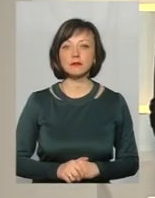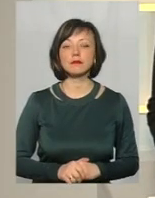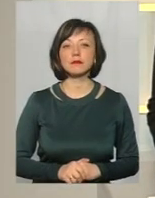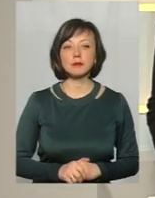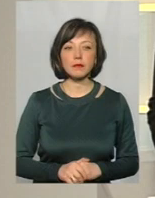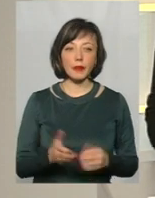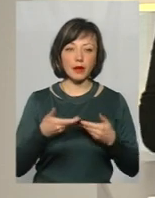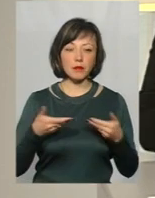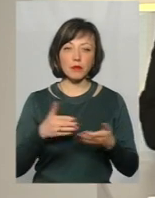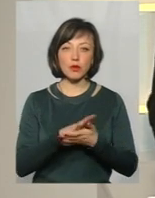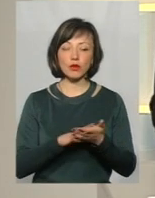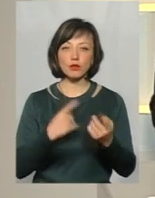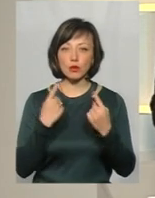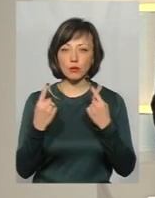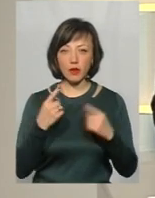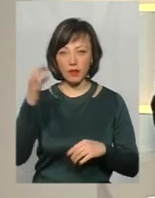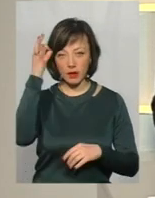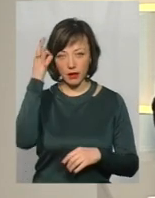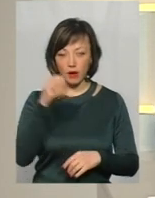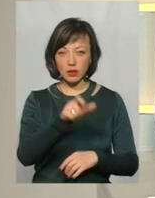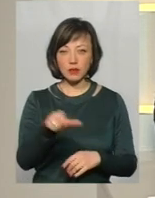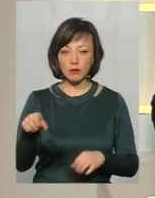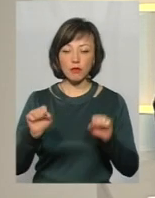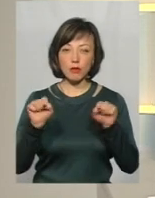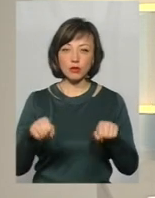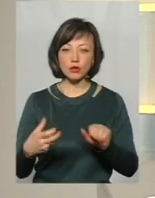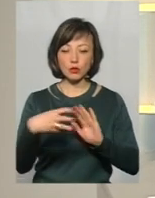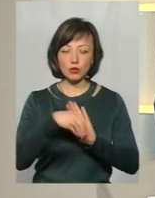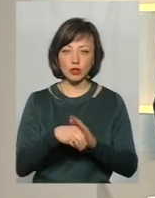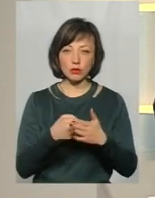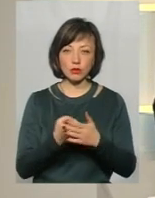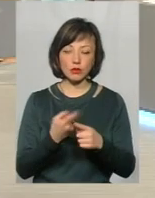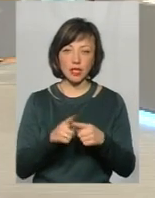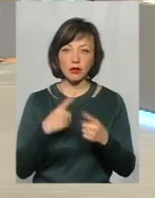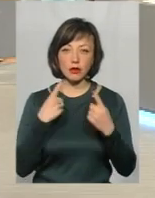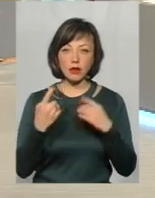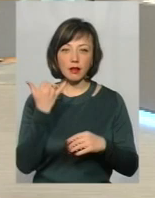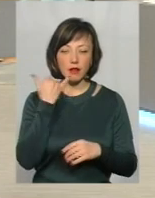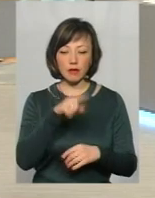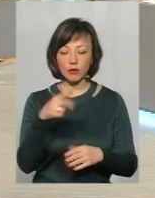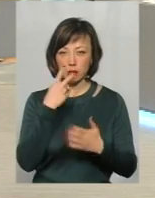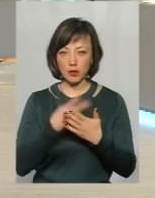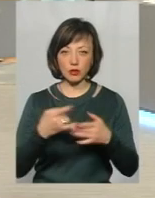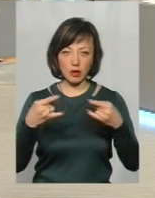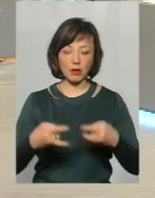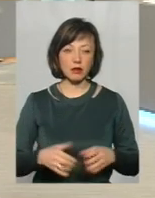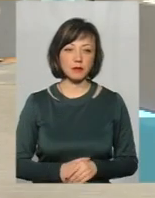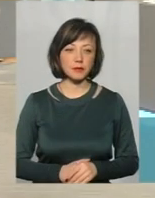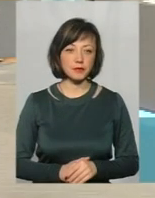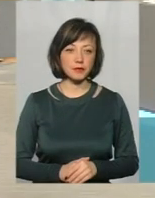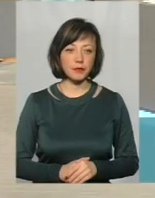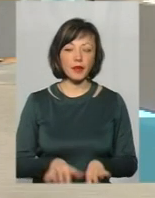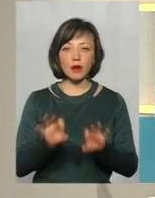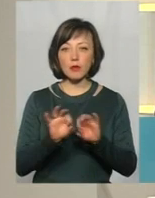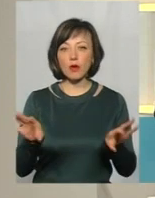Ми продовжуємо нашу розмову, а я нагадаю телеглядачам, що ви можете долучитись до неї, номера телефонів бачите на ваших екранах. Отож,